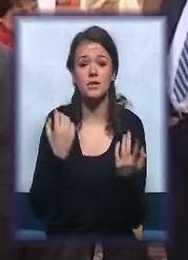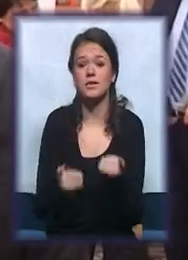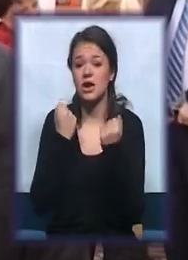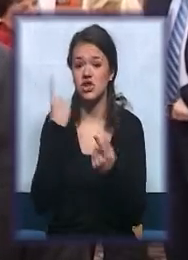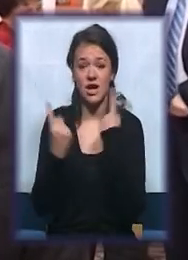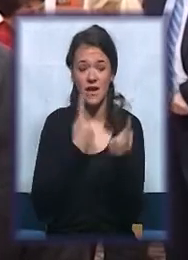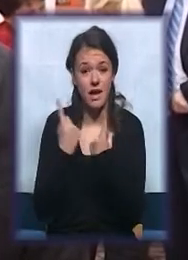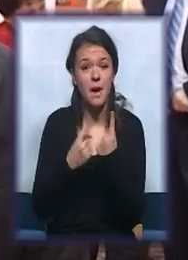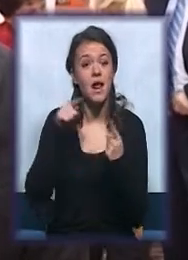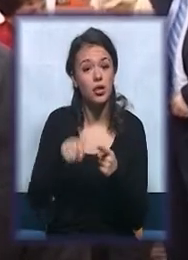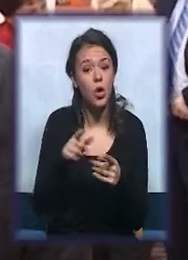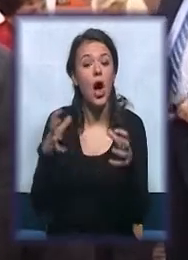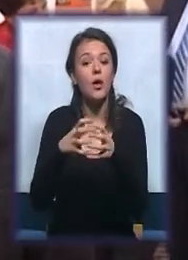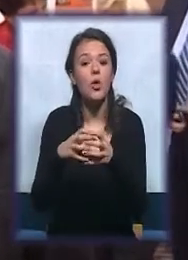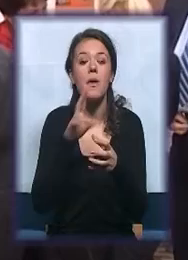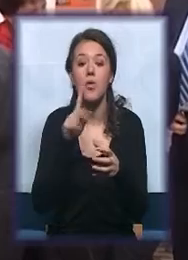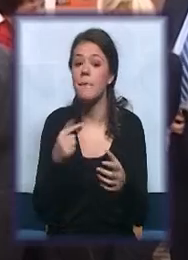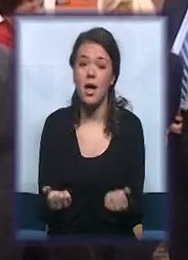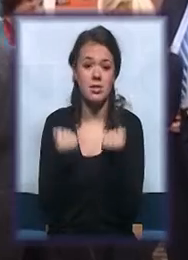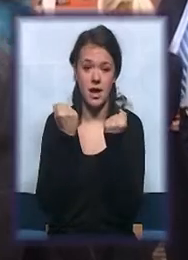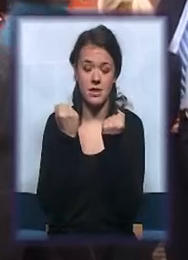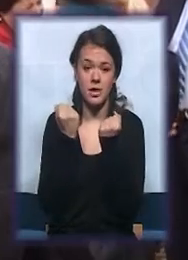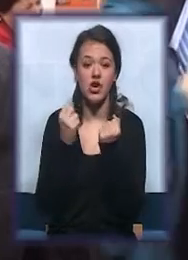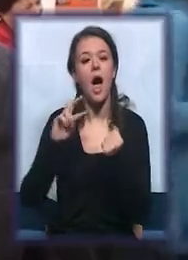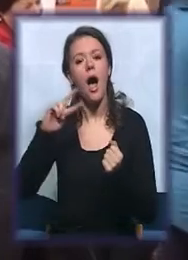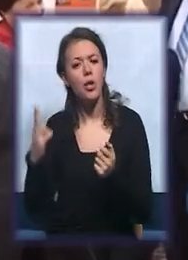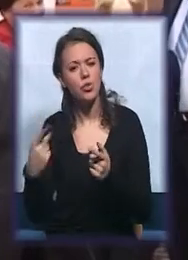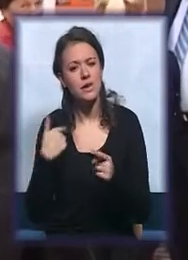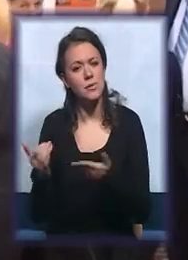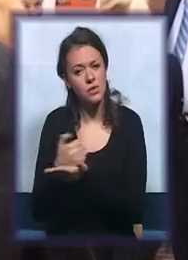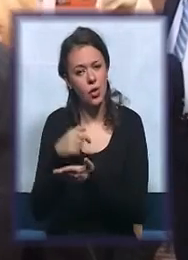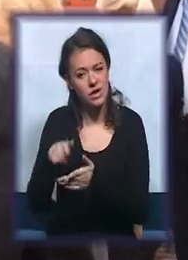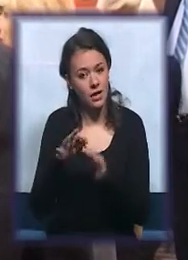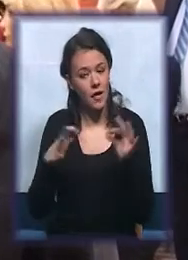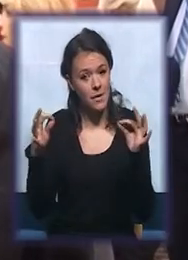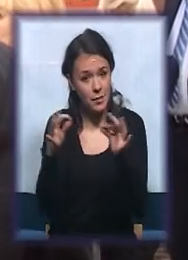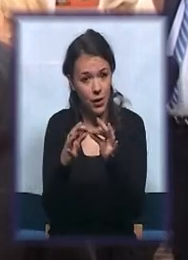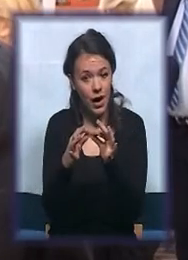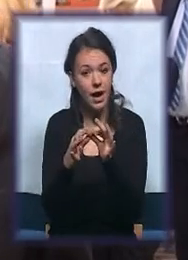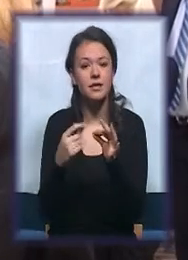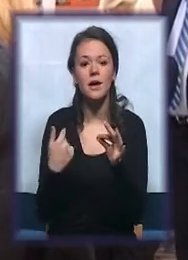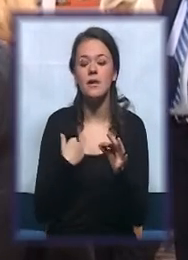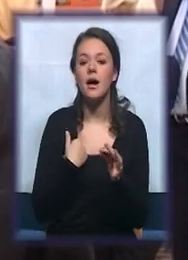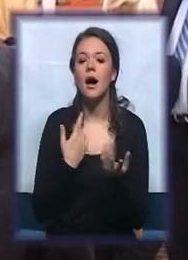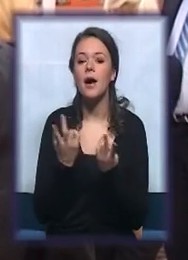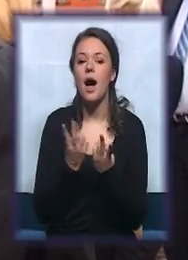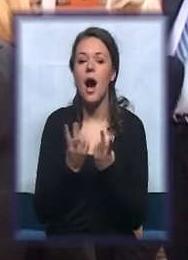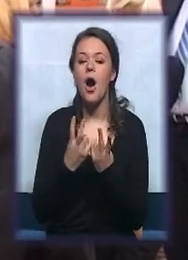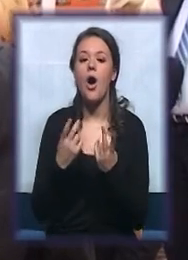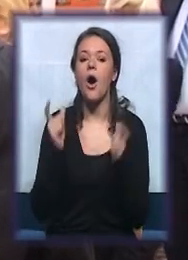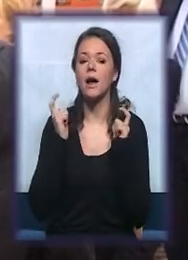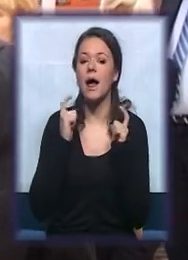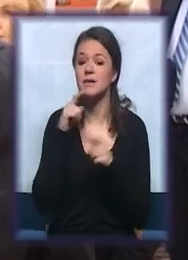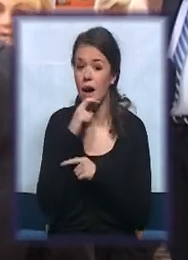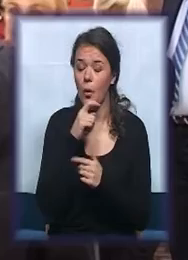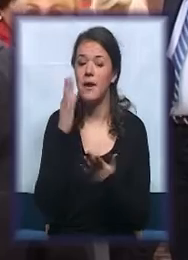grupu kojima je najteže. S druge strane smo mi iskoristili cel ovaj projekat i da kao gradska uprava budemo,